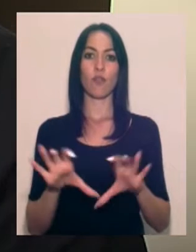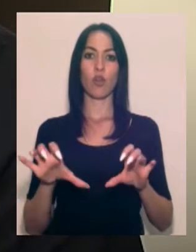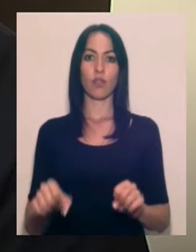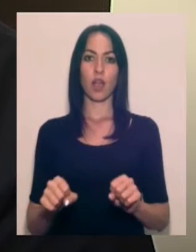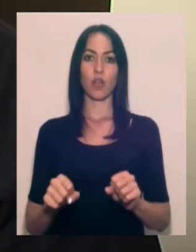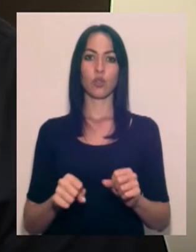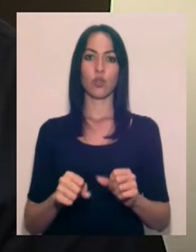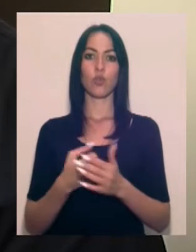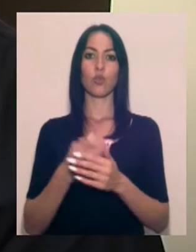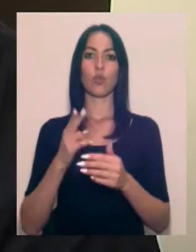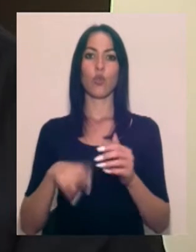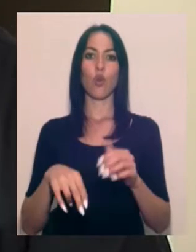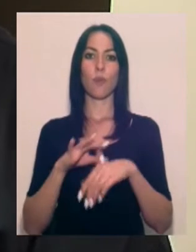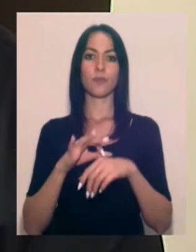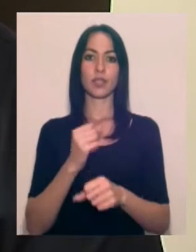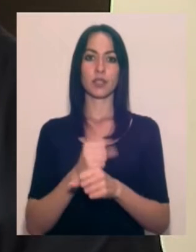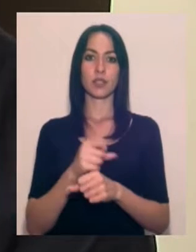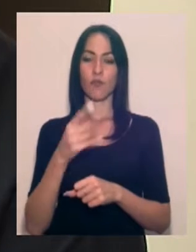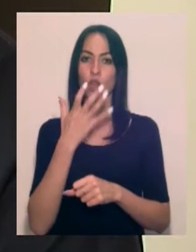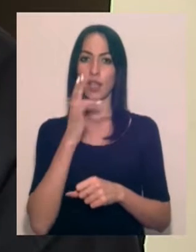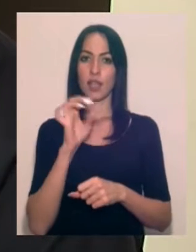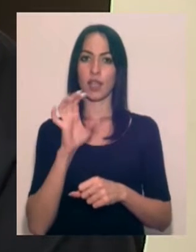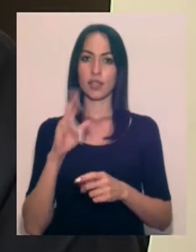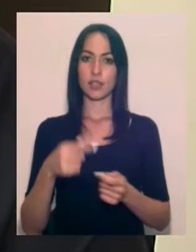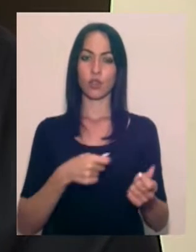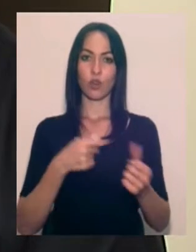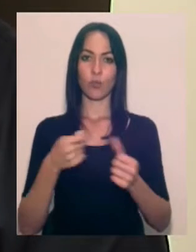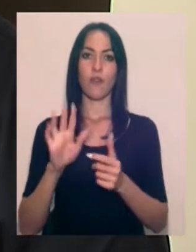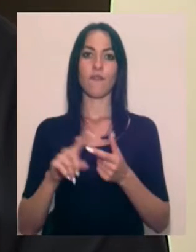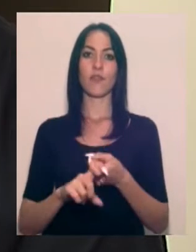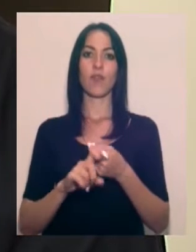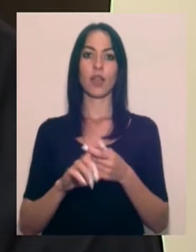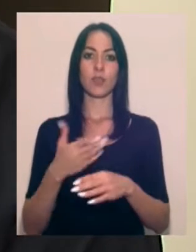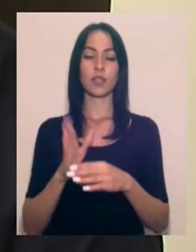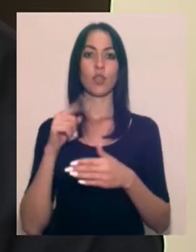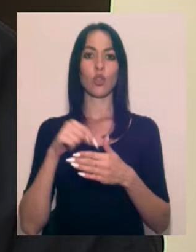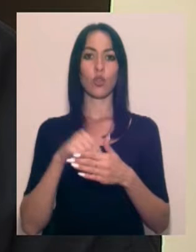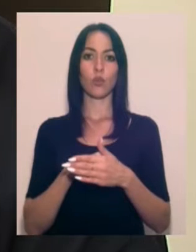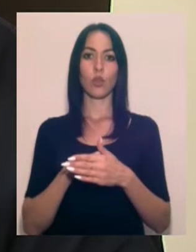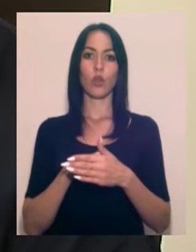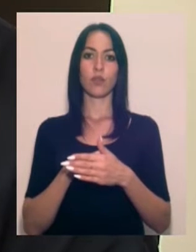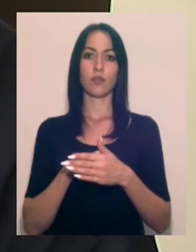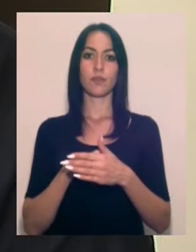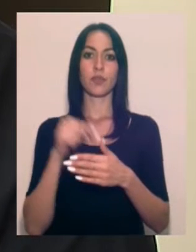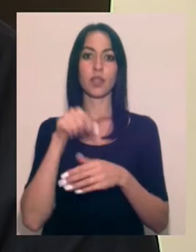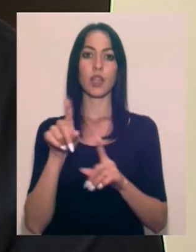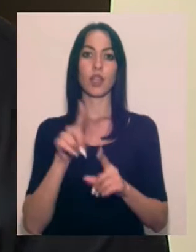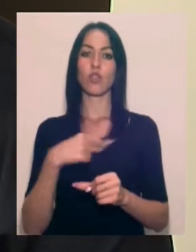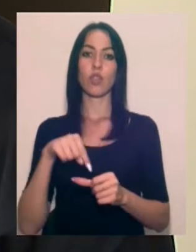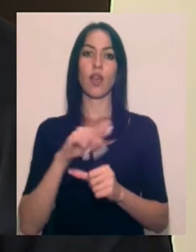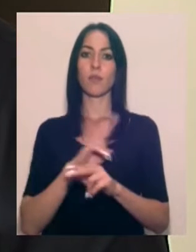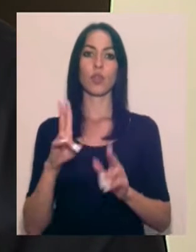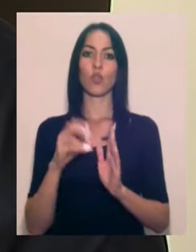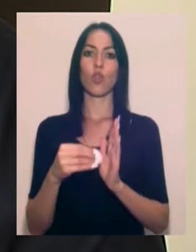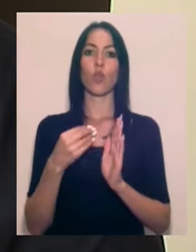допровести цю розводку кисню, зробити розводку кисню в інфекційному відділенні. Тобто, те, що нам ніхто не купить